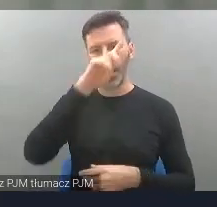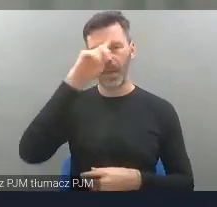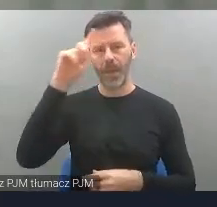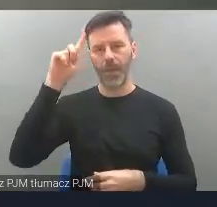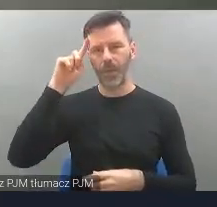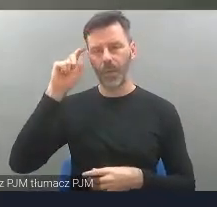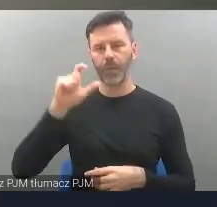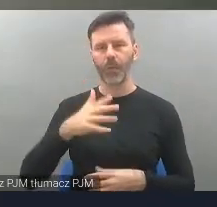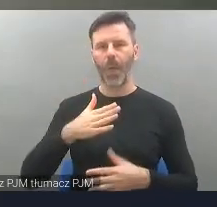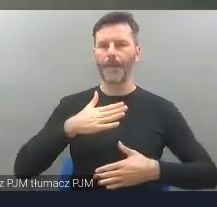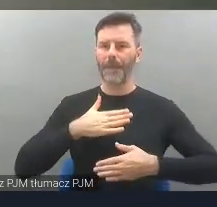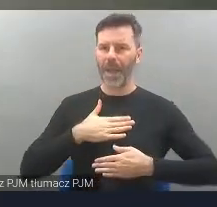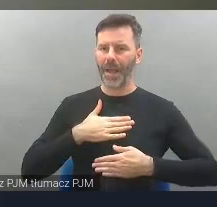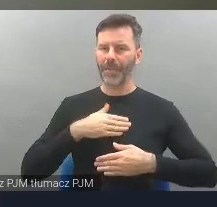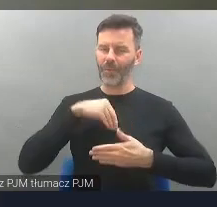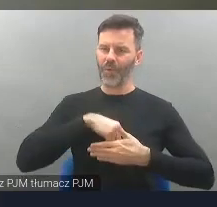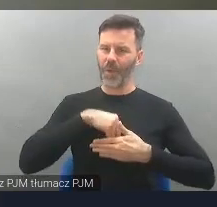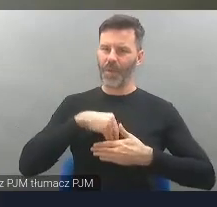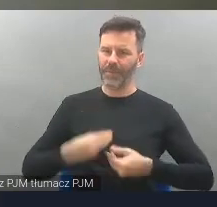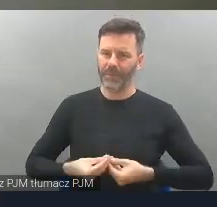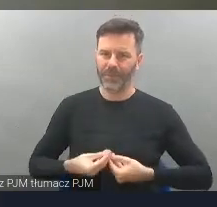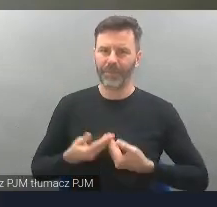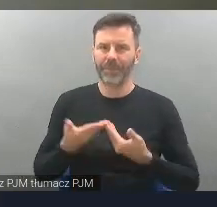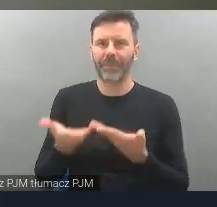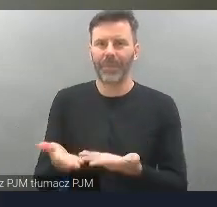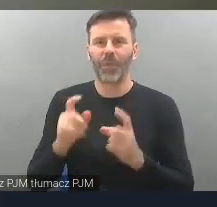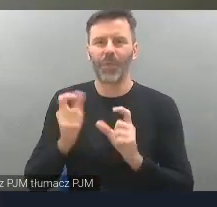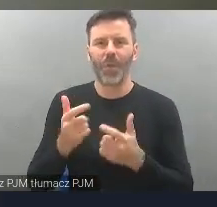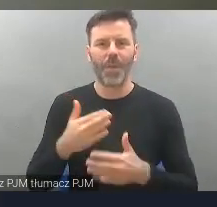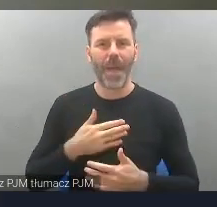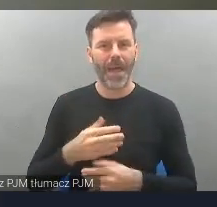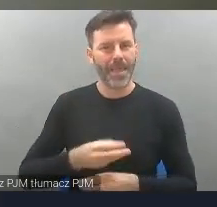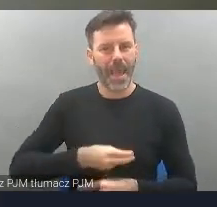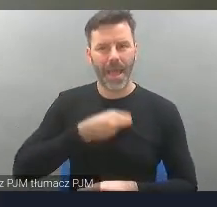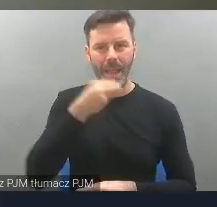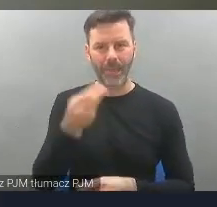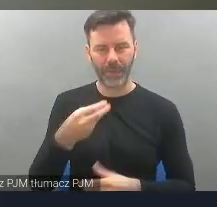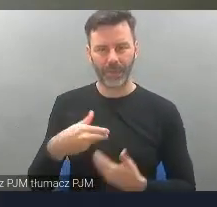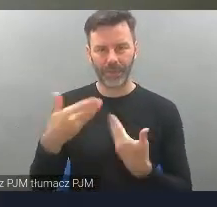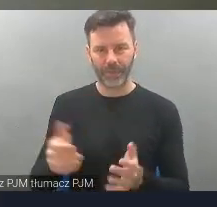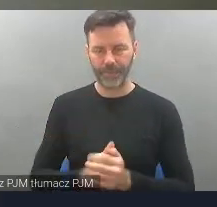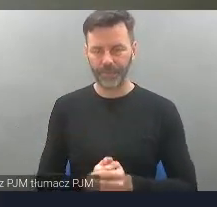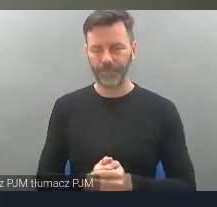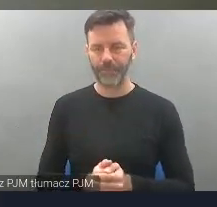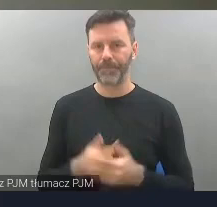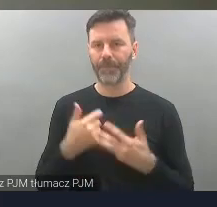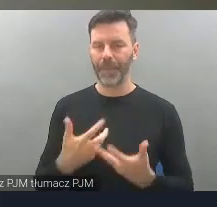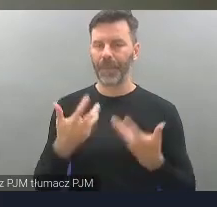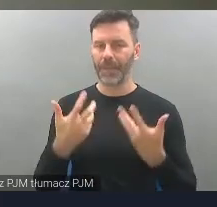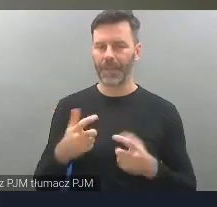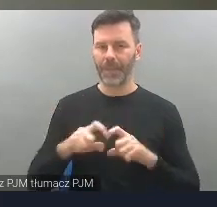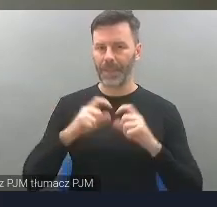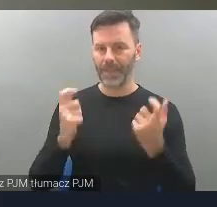tym, co ma w sobie najlepszego i po prostu staram się podróżować po świecie i w różnych